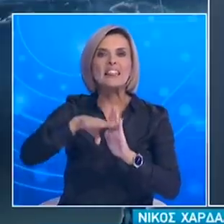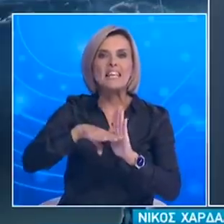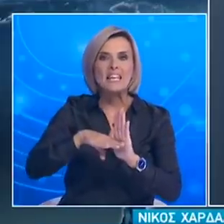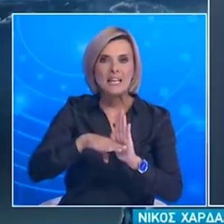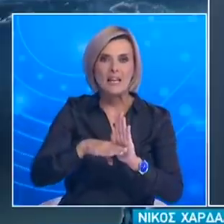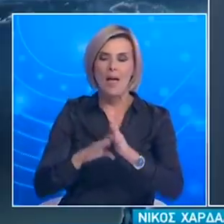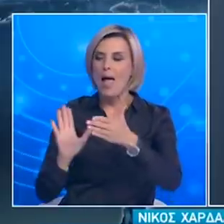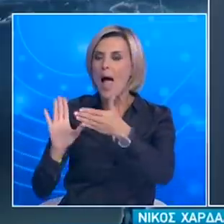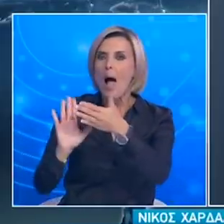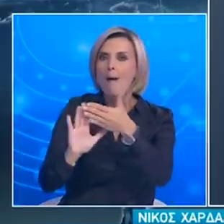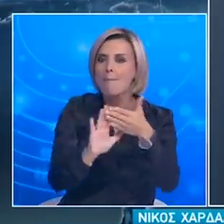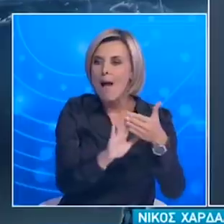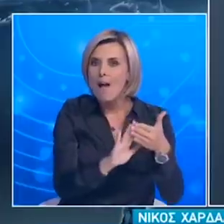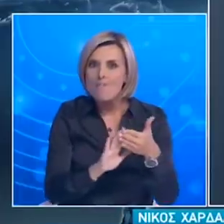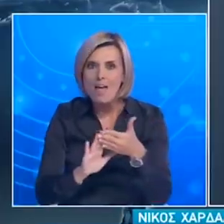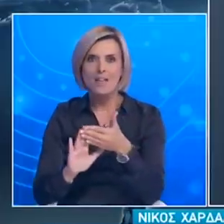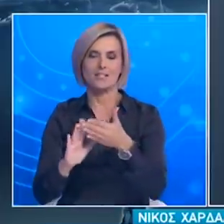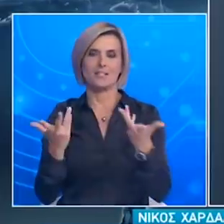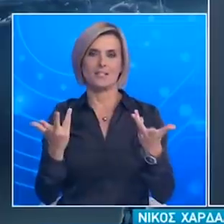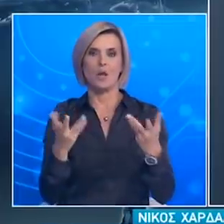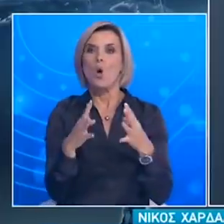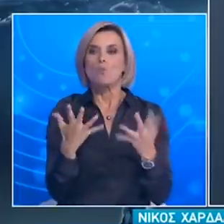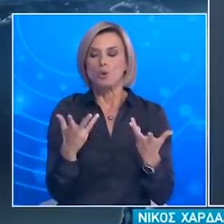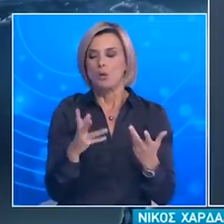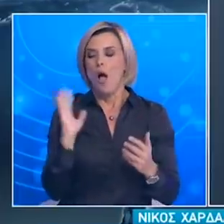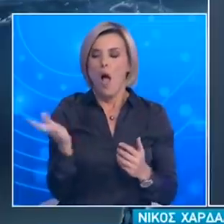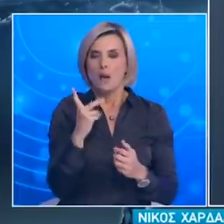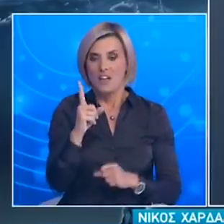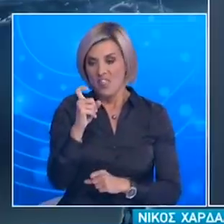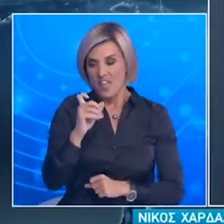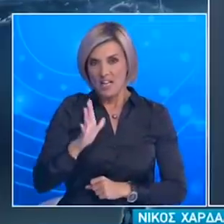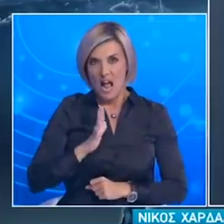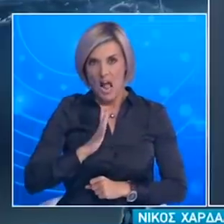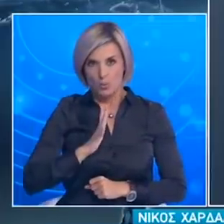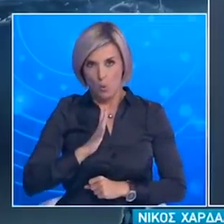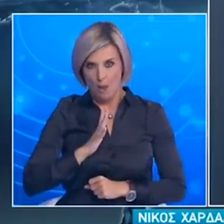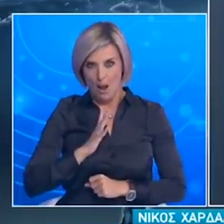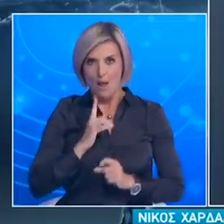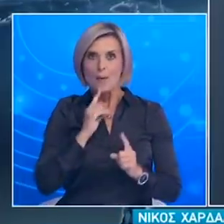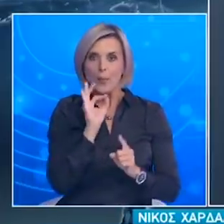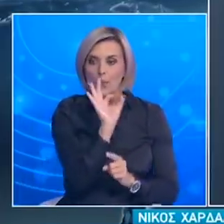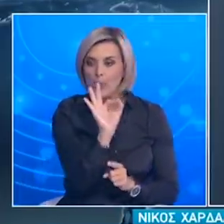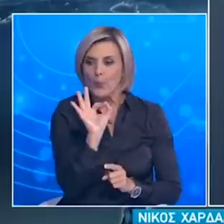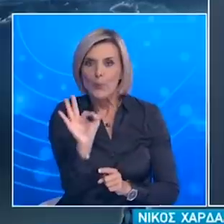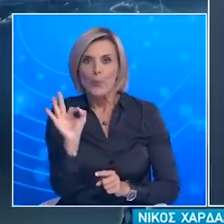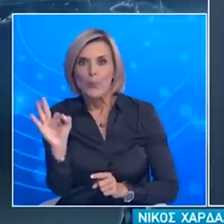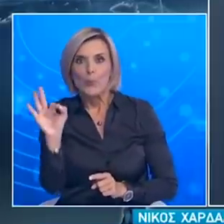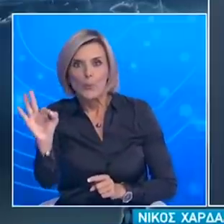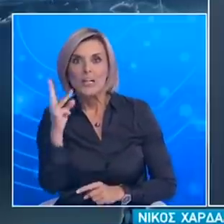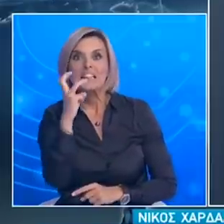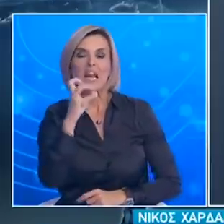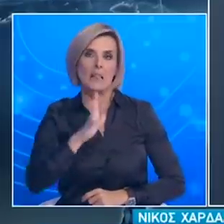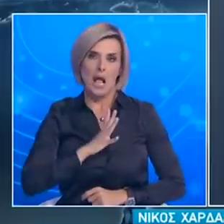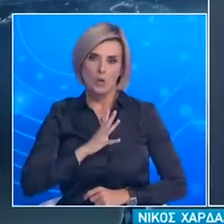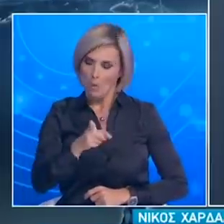χνηλάτισή τους των στενών επαφών αλλιώς θα συμπεριφερθούμε σε 10 κρούσματα που έχουν από 2 επαφές, 3 επαφές άρα 30 άτομα θα προύμε σε